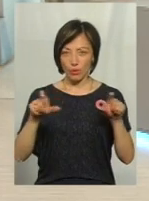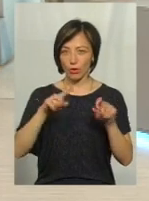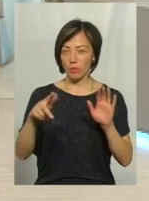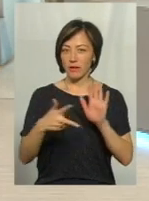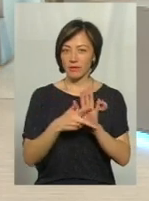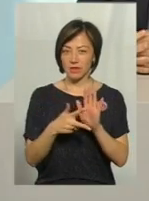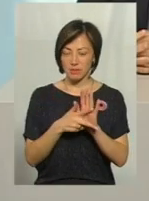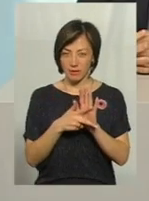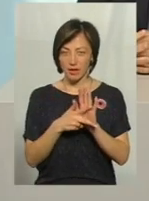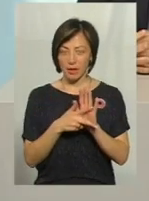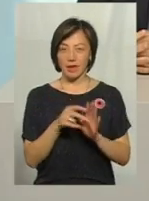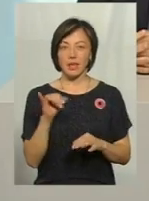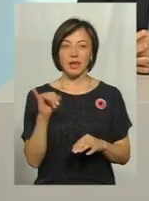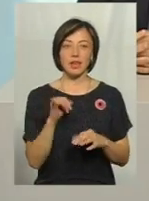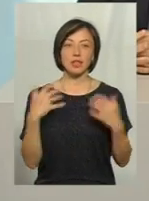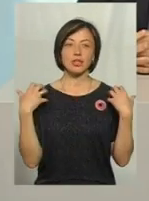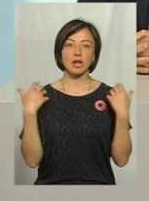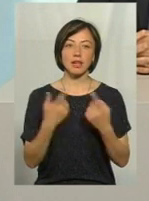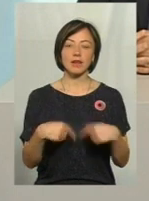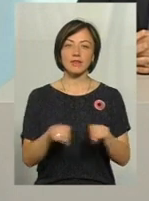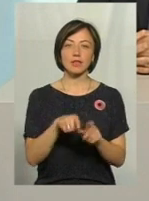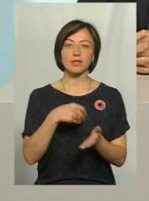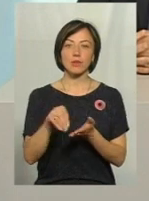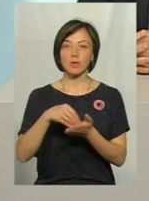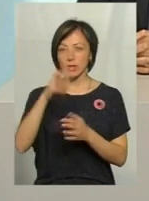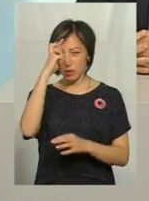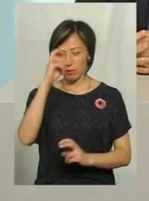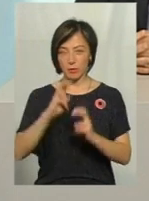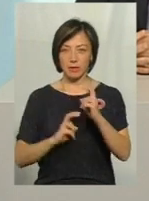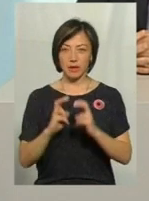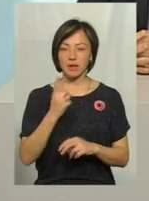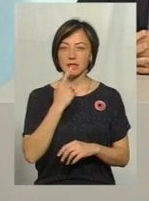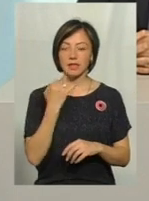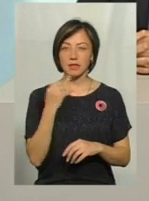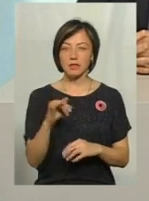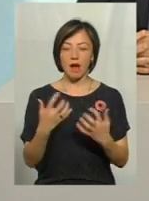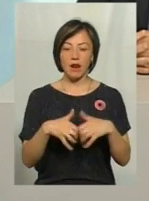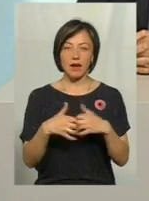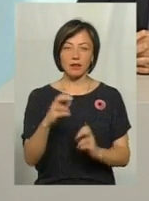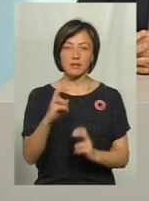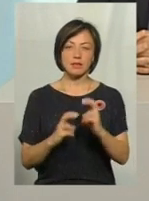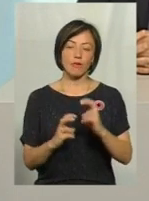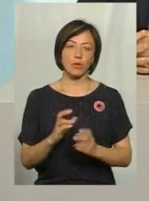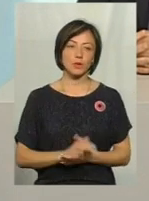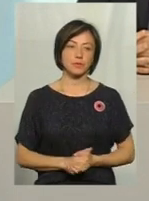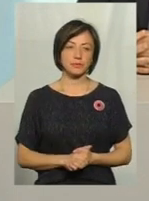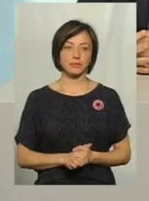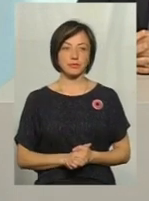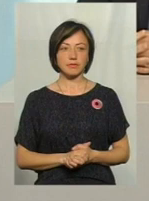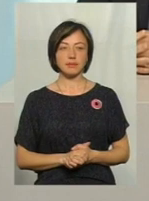8 Олегом Рудим та начальником відділу закупівель Державного підприємства Красилівський агрегатний завод Андрієм Абельчуком.